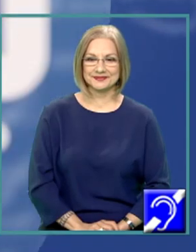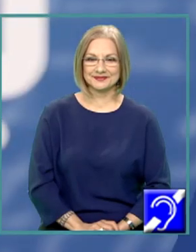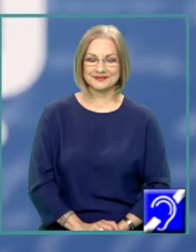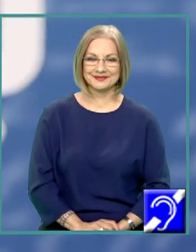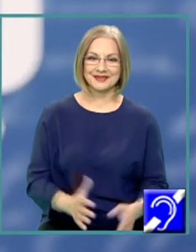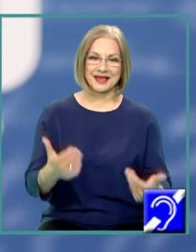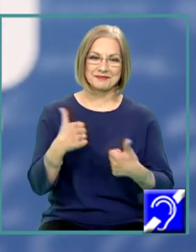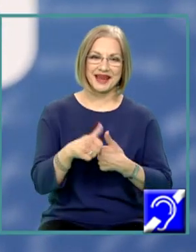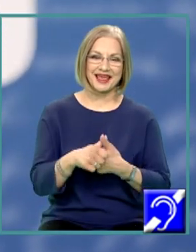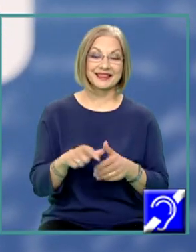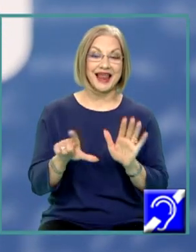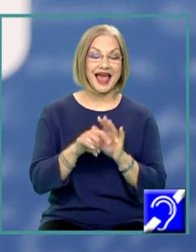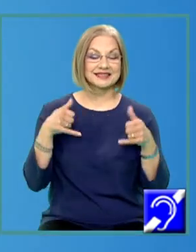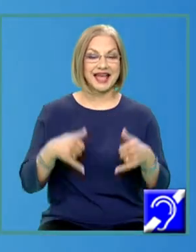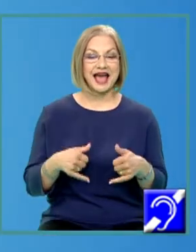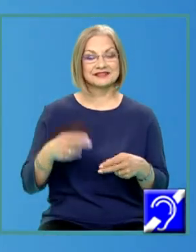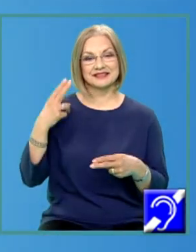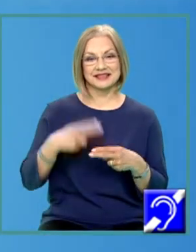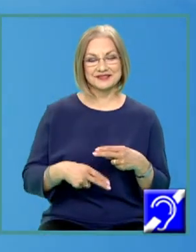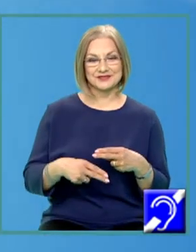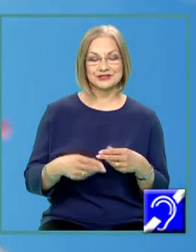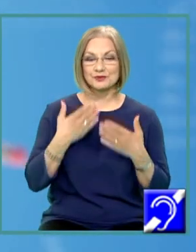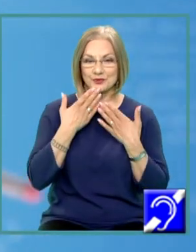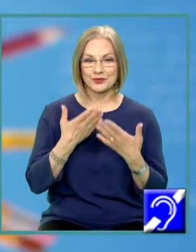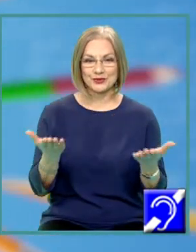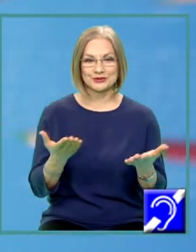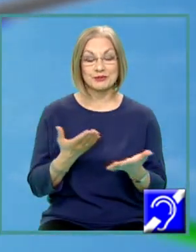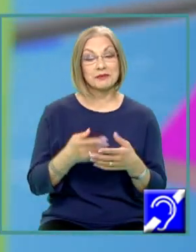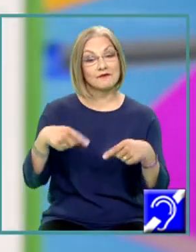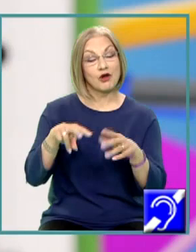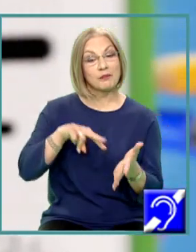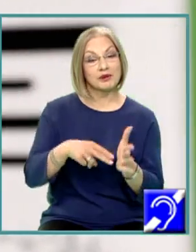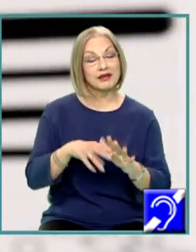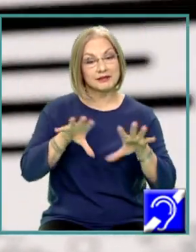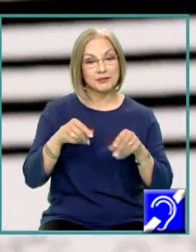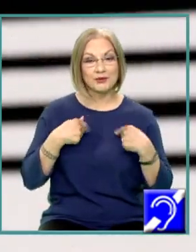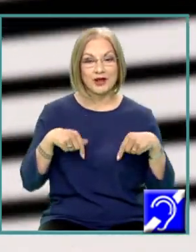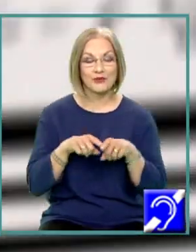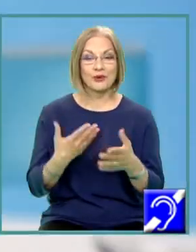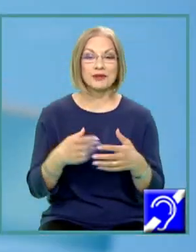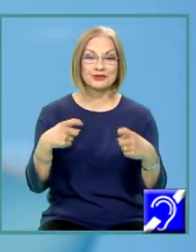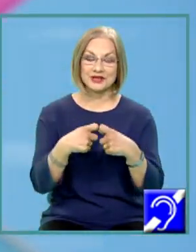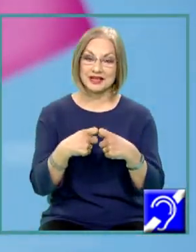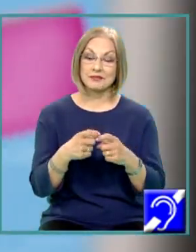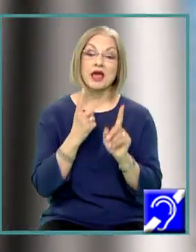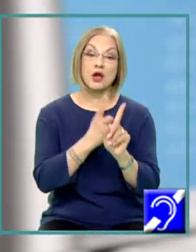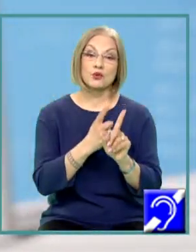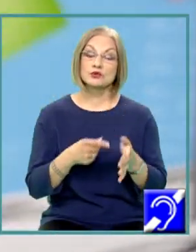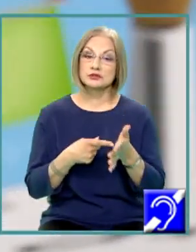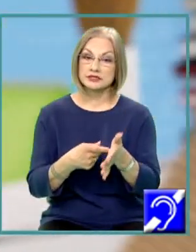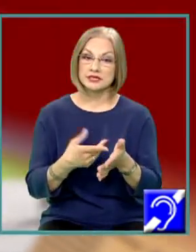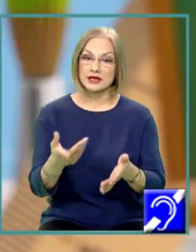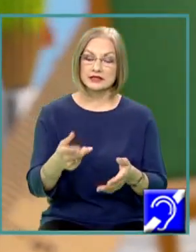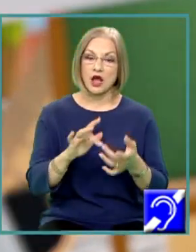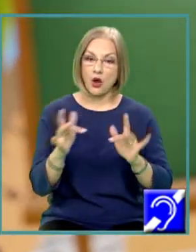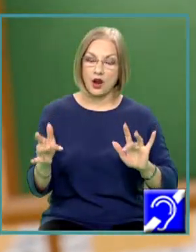Prieteni, lecțiile de astăzi au ajuns la final și vă mulțumim pentru că vă pregătiți cu noi pentru examene. Cursurile vă stau la dispoziție